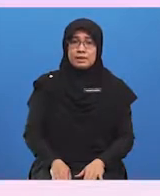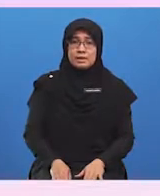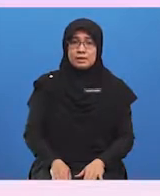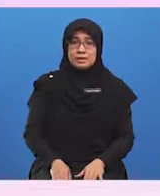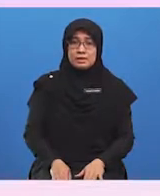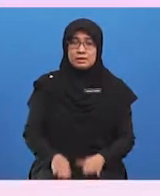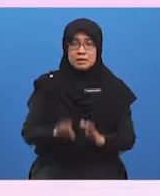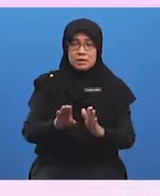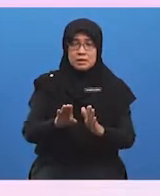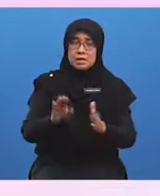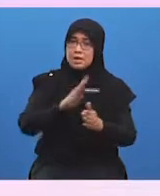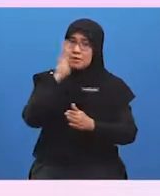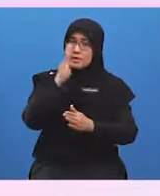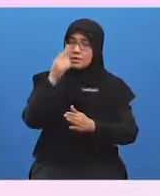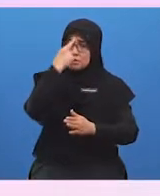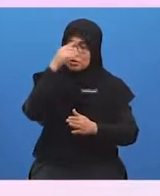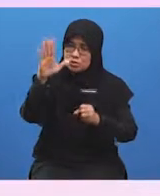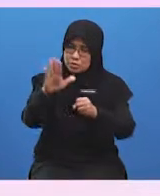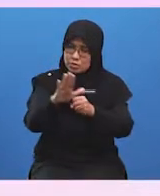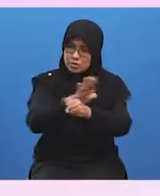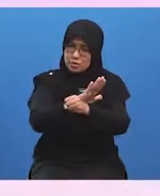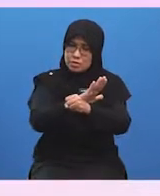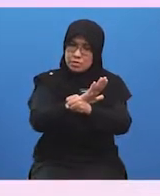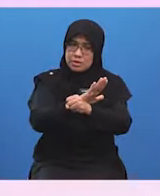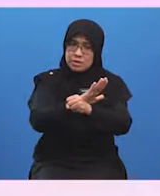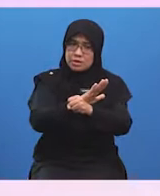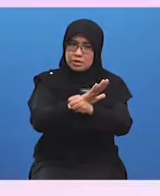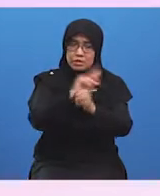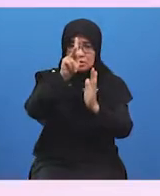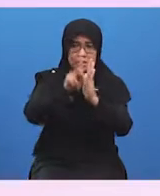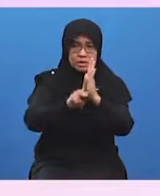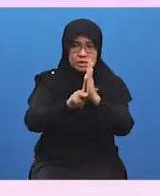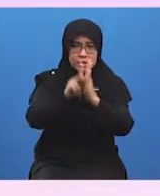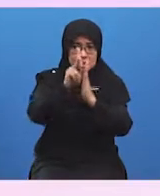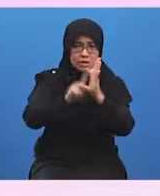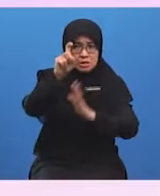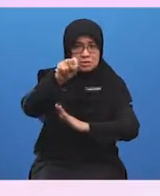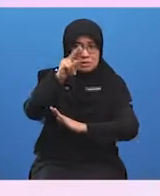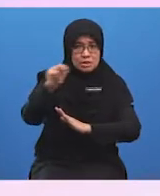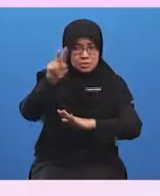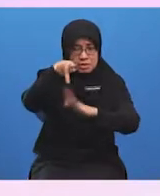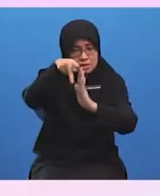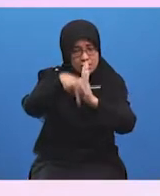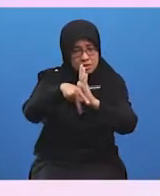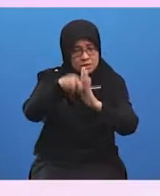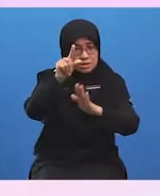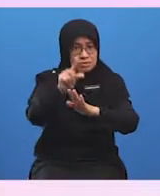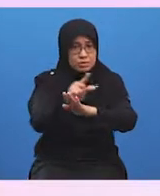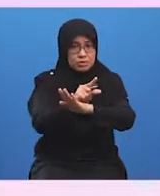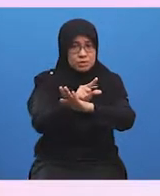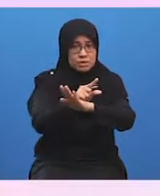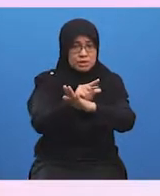memenuhi keperluan pengguna dapat mengurangkan kebergantungan berlebihan pada barangan